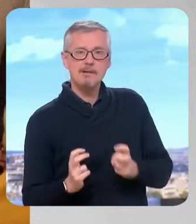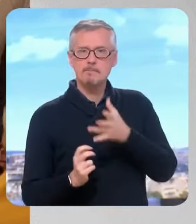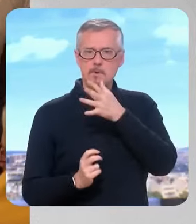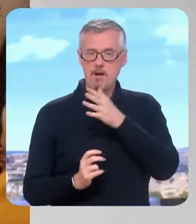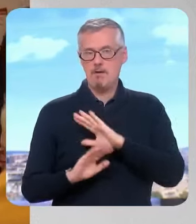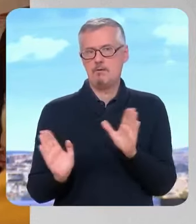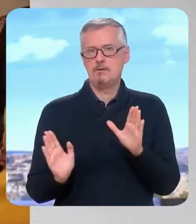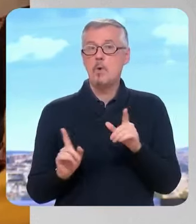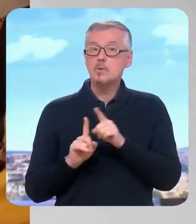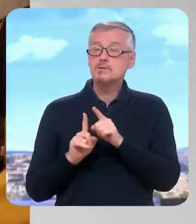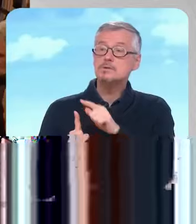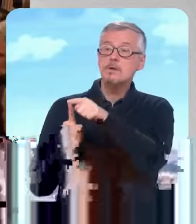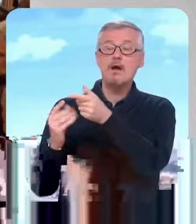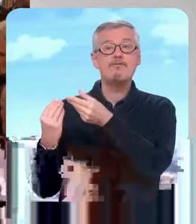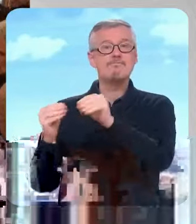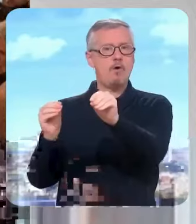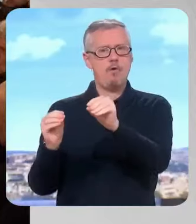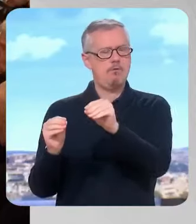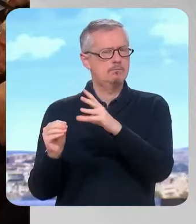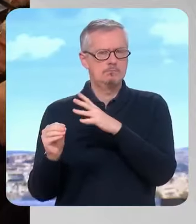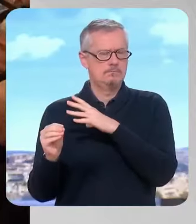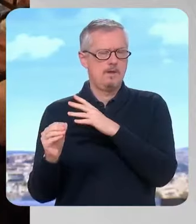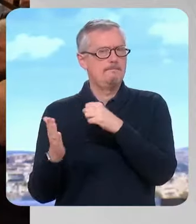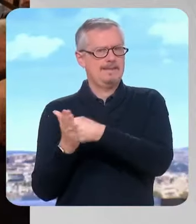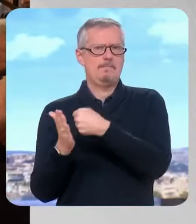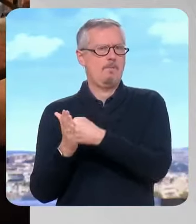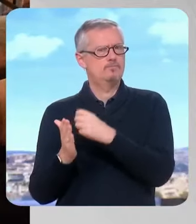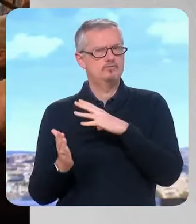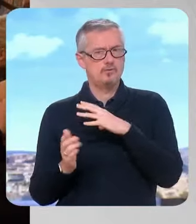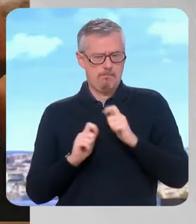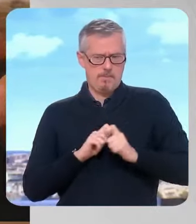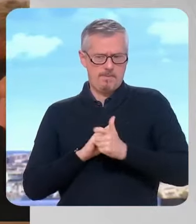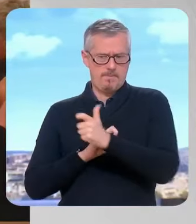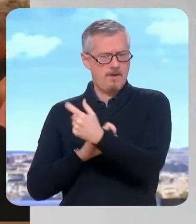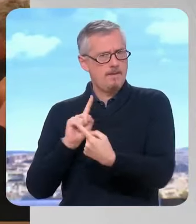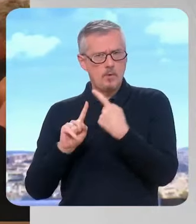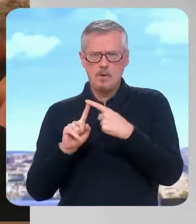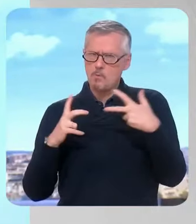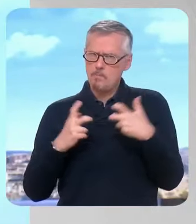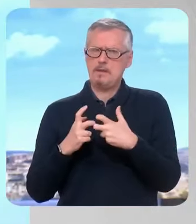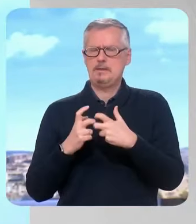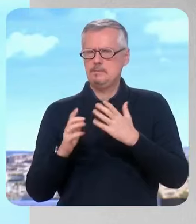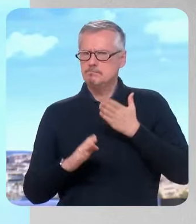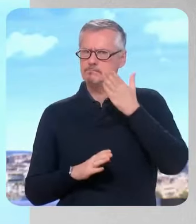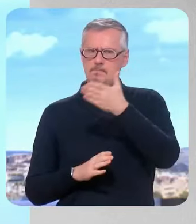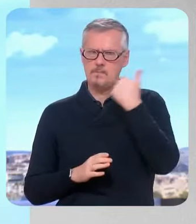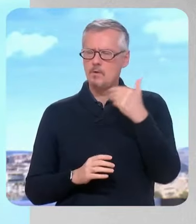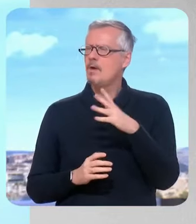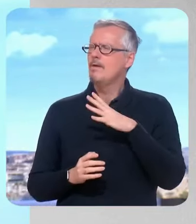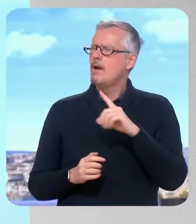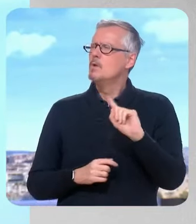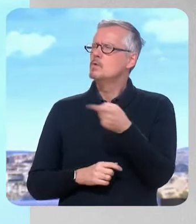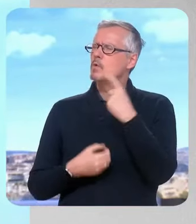après, le distributeur ne peut pas vendre. L'indicateur, se fera filière par filière et il constituera ce prix. Alors aujourd'hui, notamment la coordination rurale, la